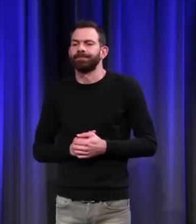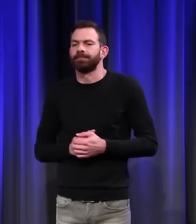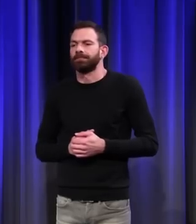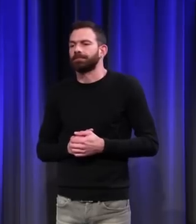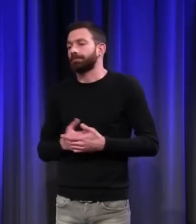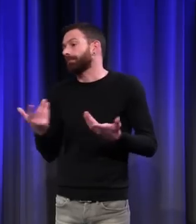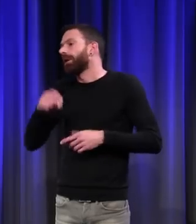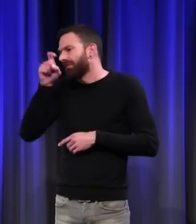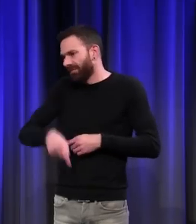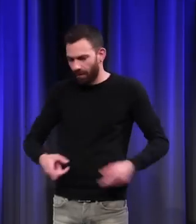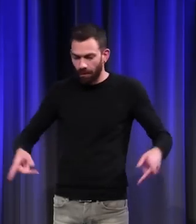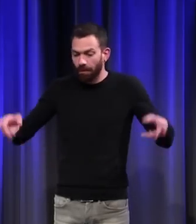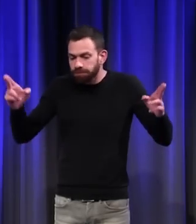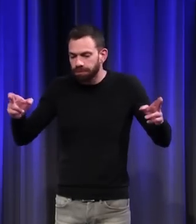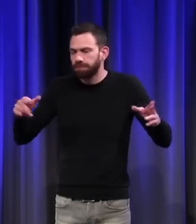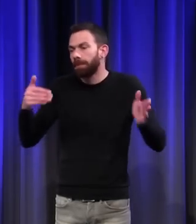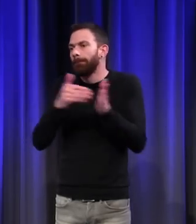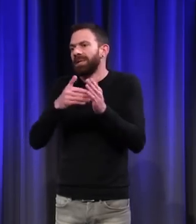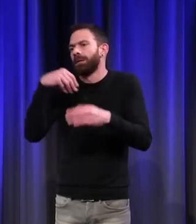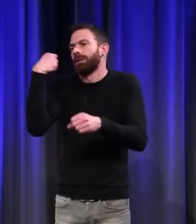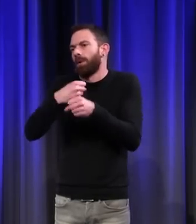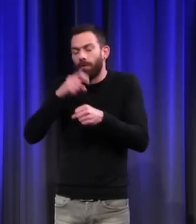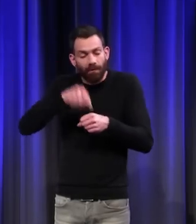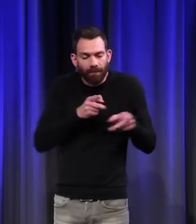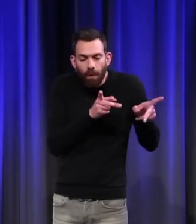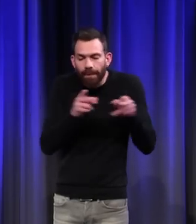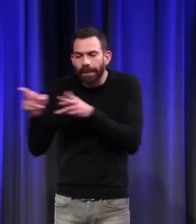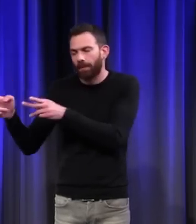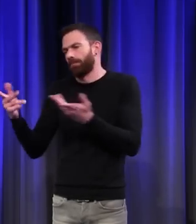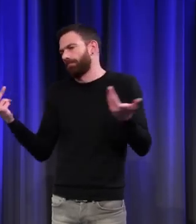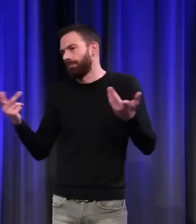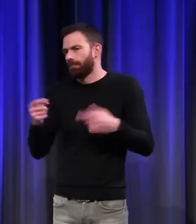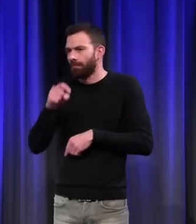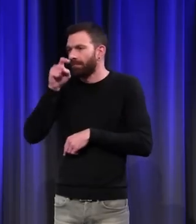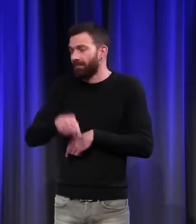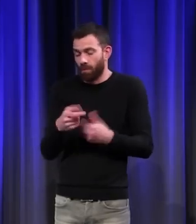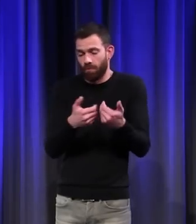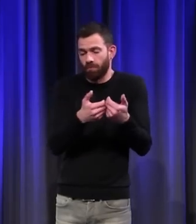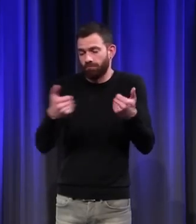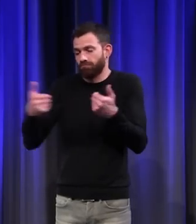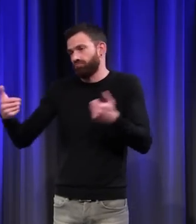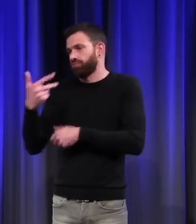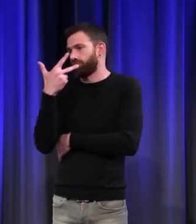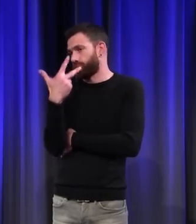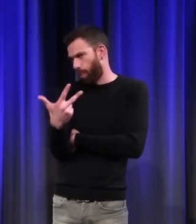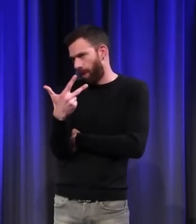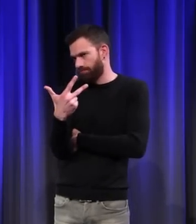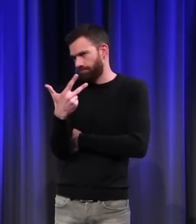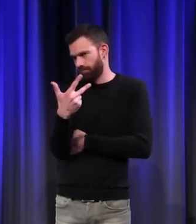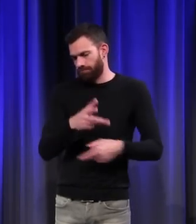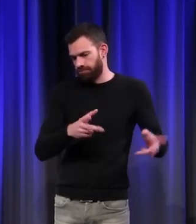faut périodiser, puisque ça dure mille ans. Et il faut en gros distinguer trois Moyen-Âges.